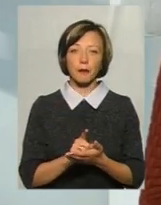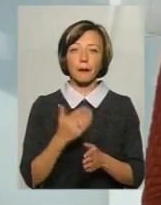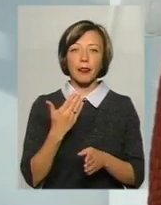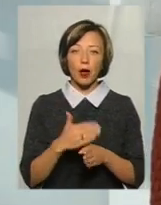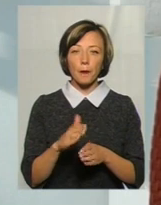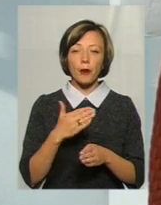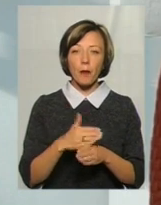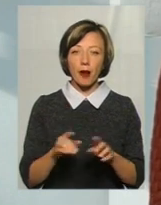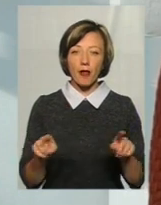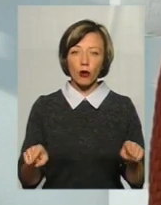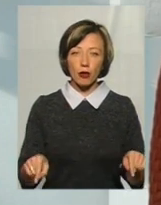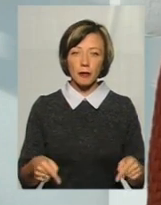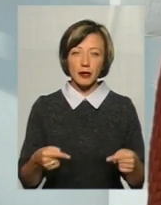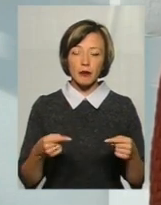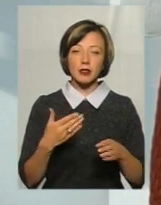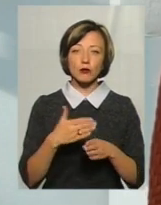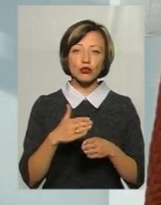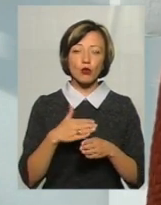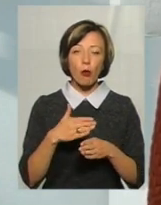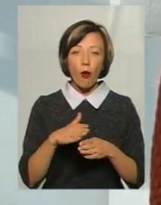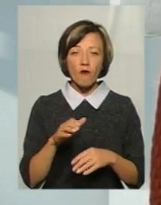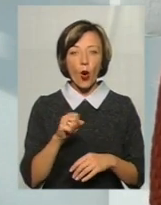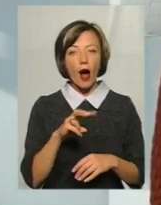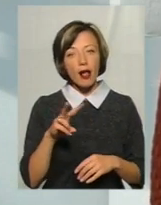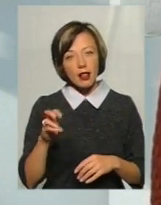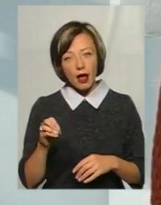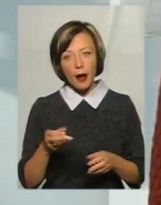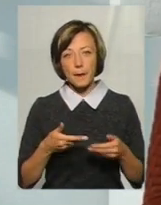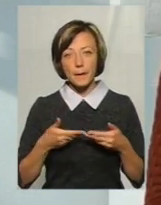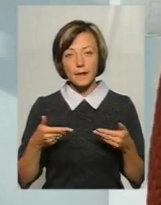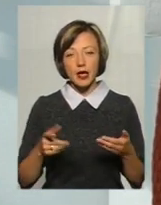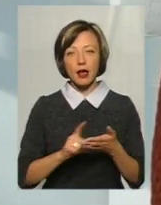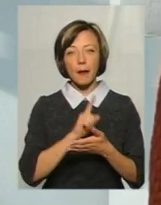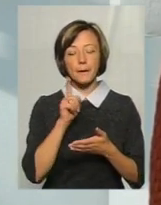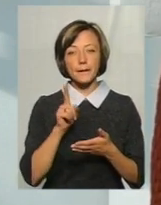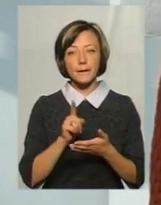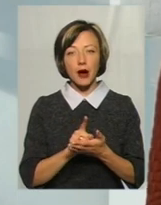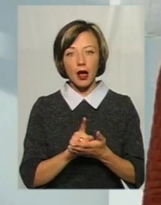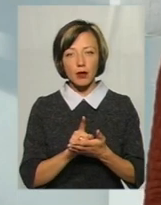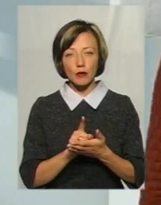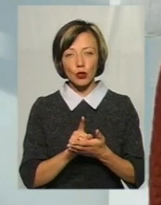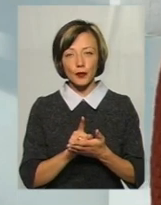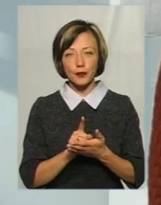помаленьку підніматися поступово, але воно має